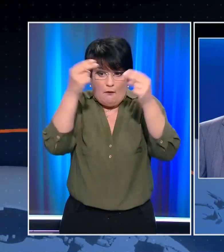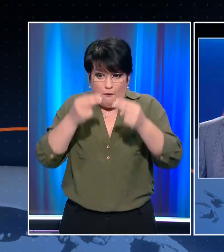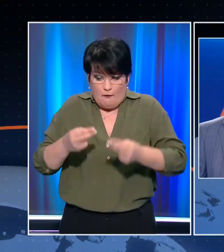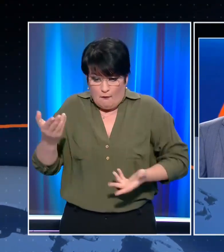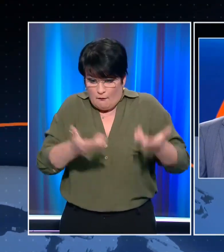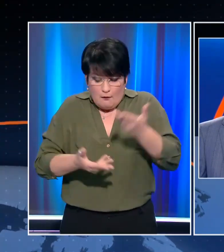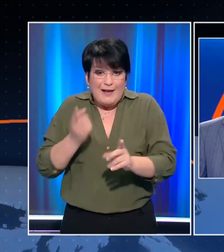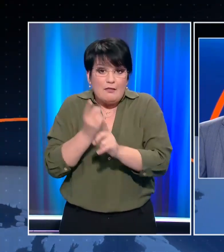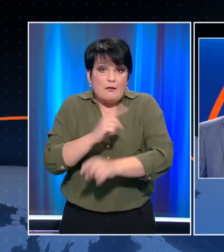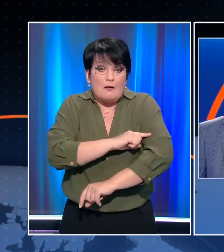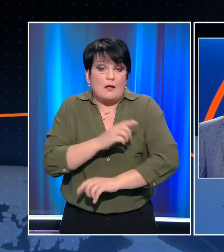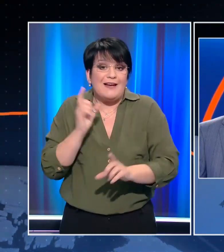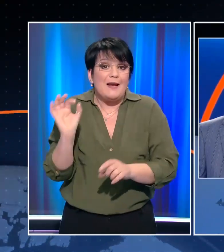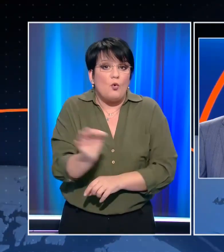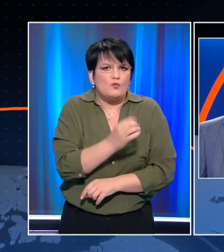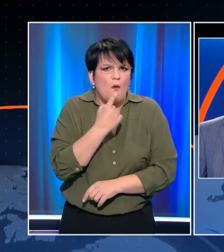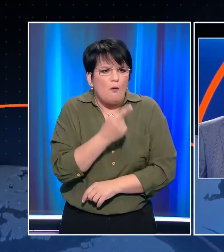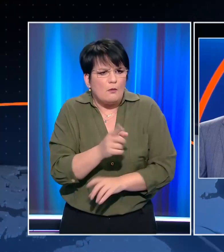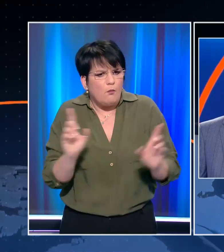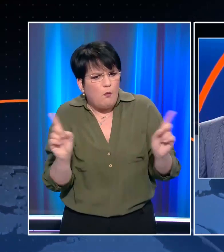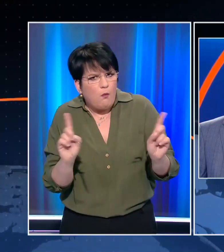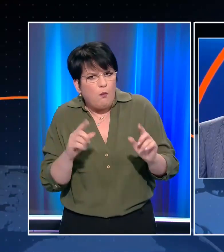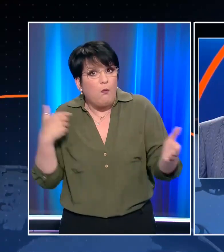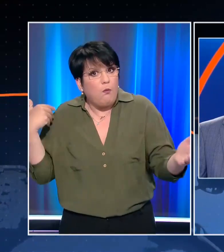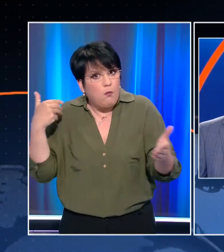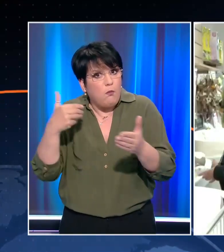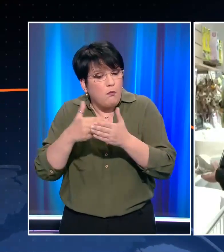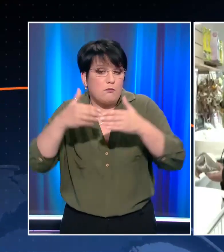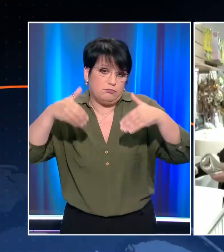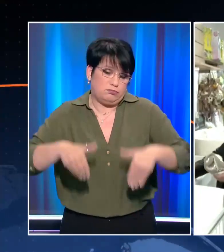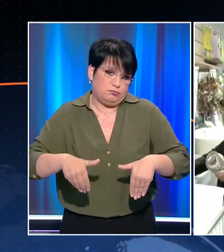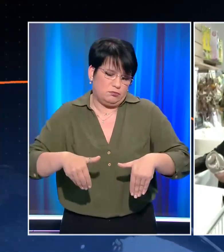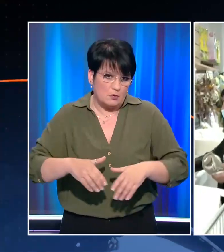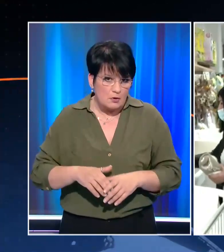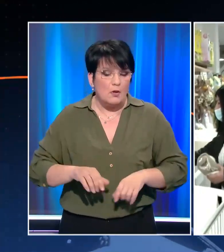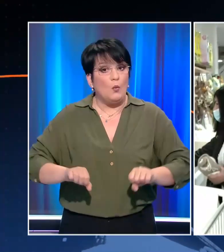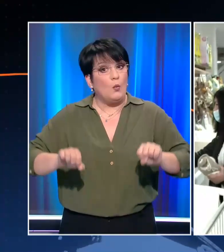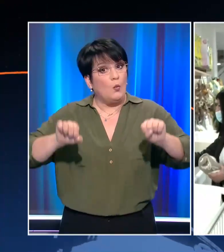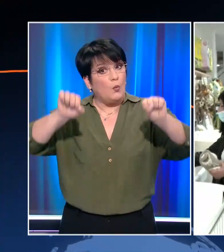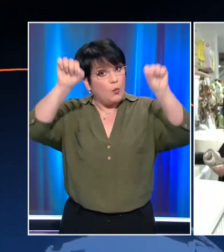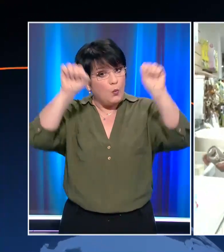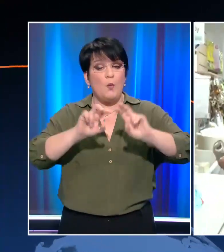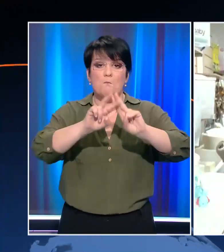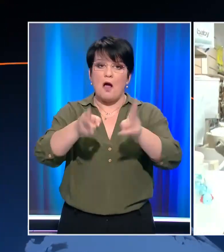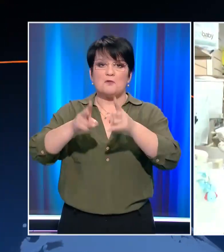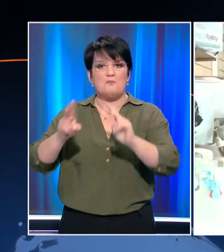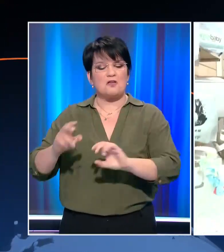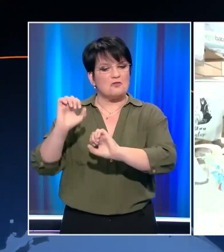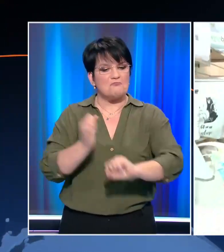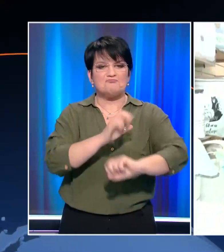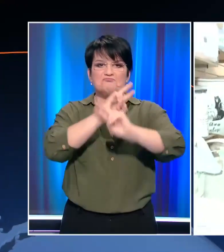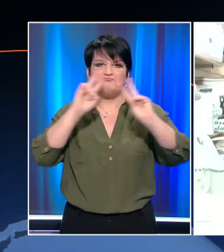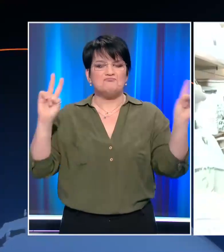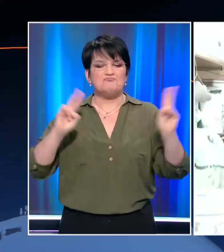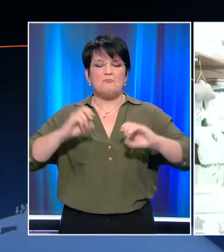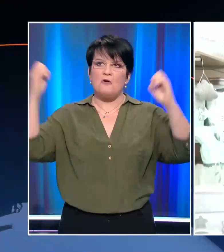από τους πλημοξιολόγους, τους οποίους σεβάστηκε όλο αυτό το χρονικό διάστημα. Τα ρολά ανέβηκαν, τα φώτα άναψαν και στα καταστήματα του Δήμου